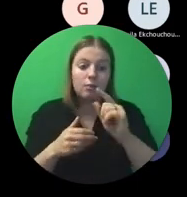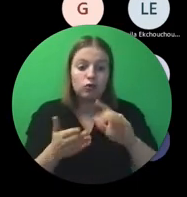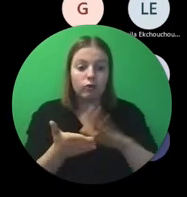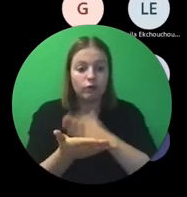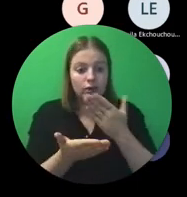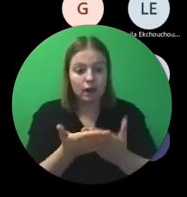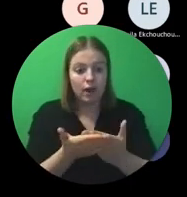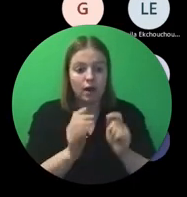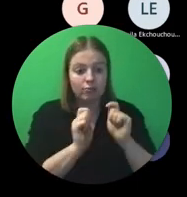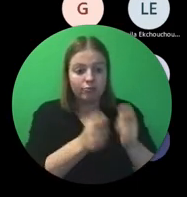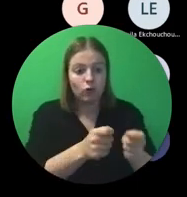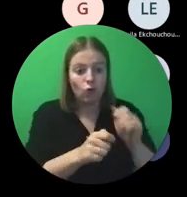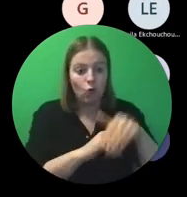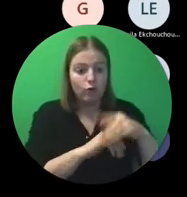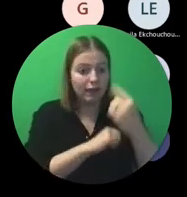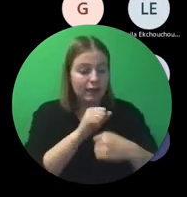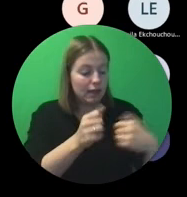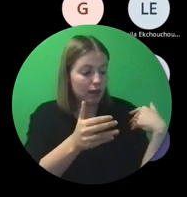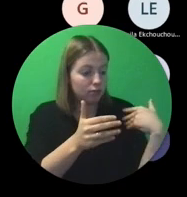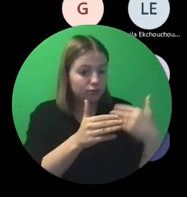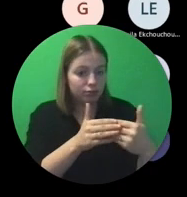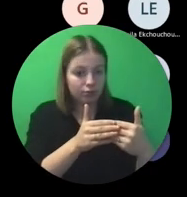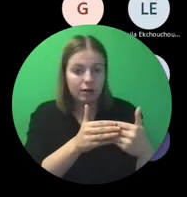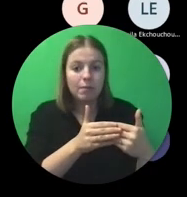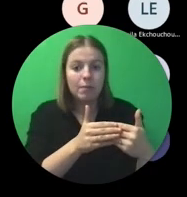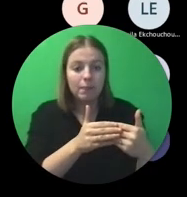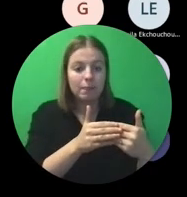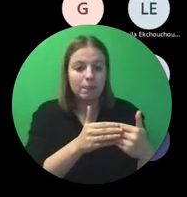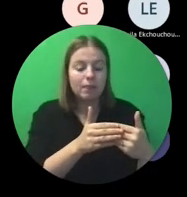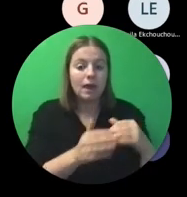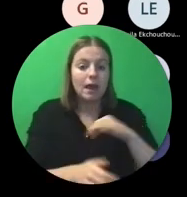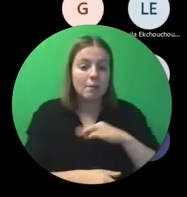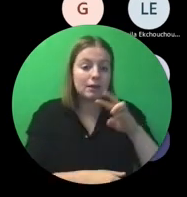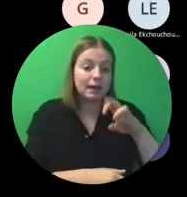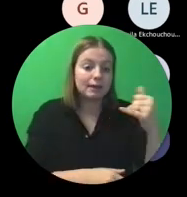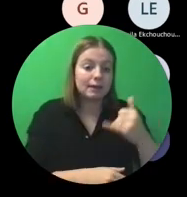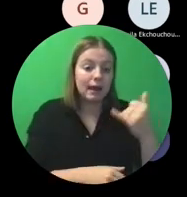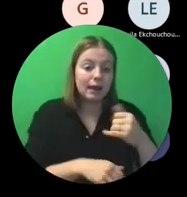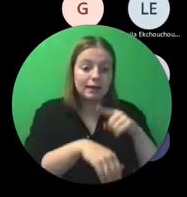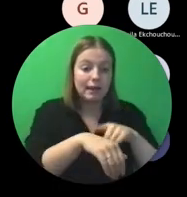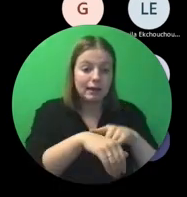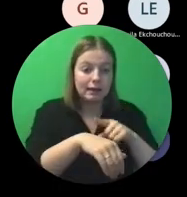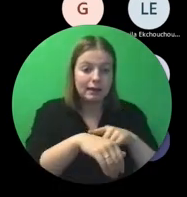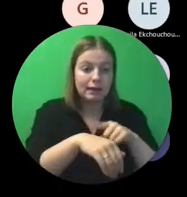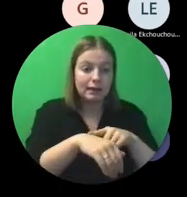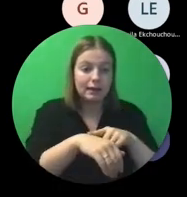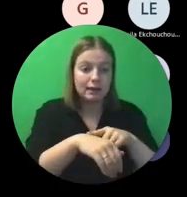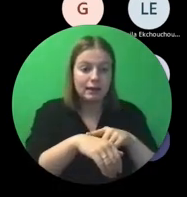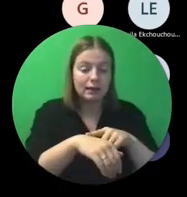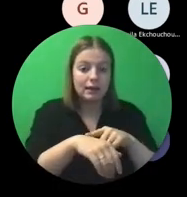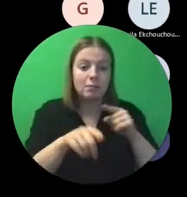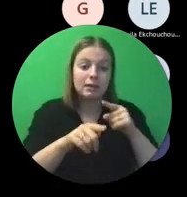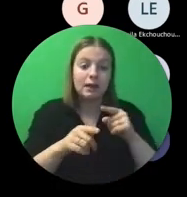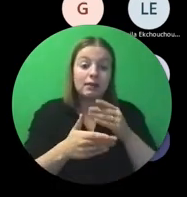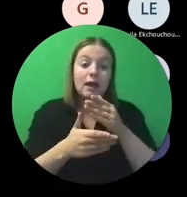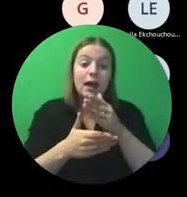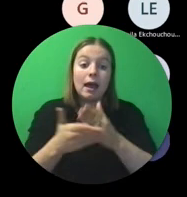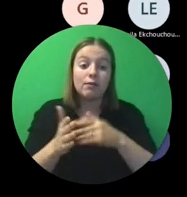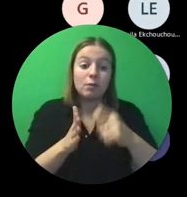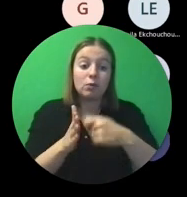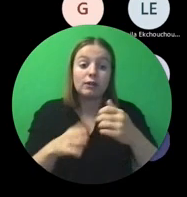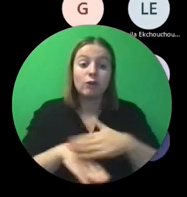indienen over dat voorbije jaar. En je hebt daarvoor 30 dagen de tijd. Dus binnen de maand na de helft van de